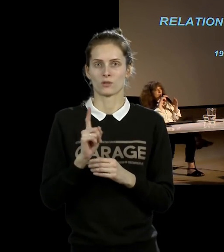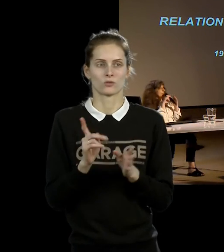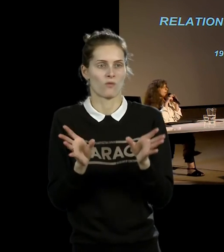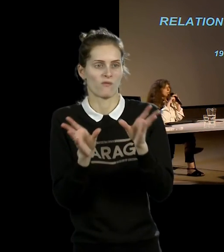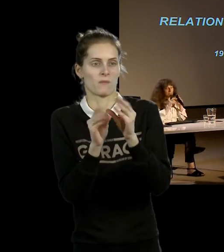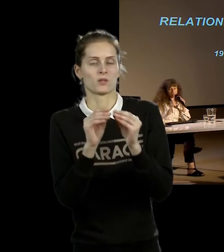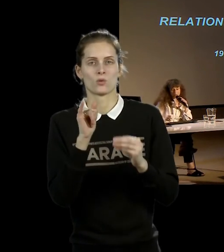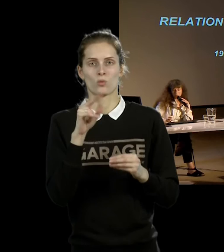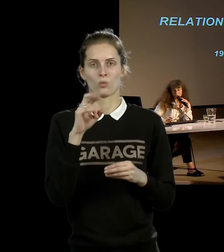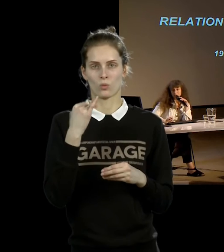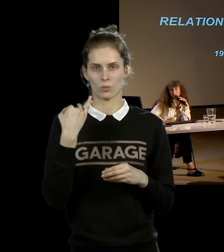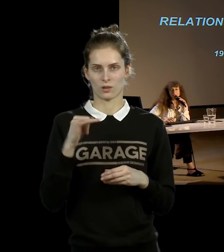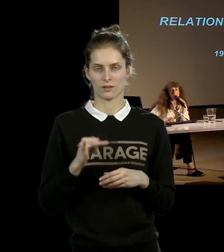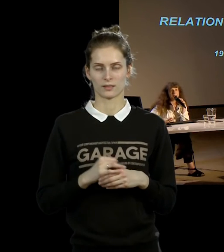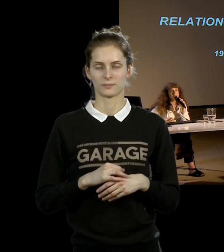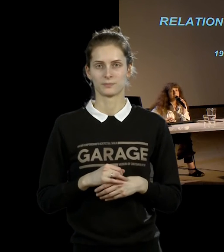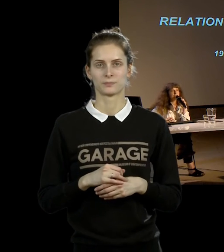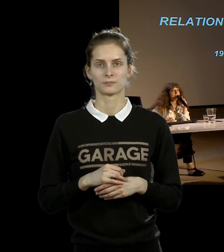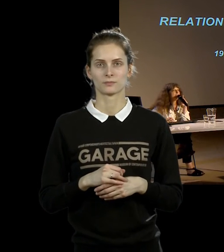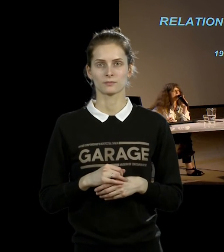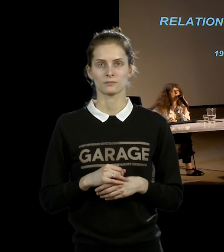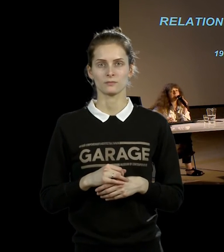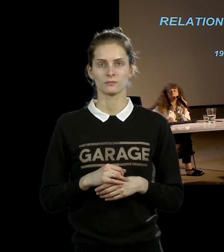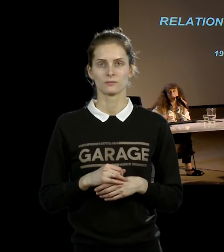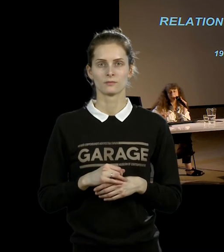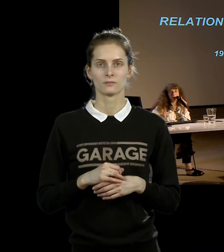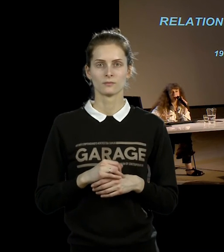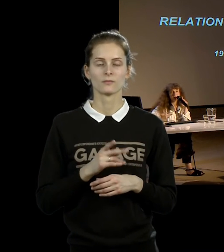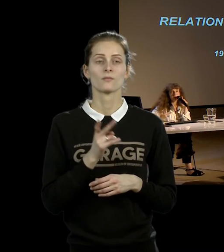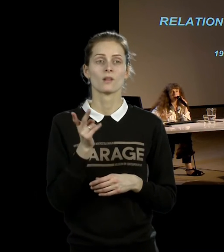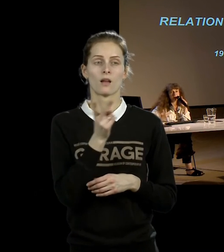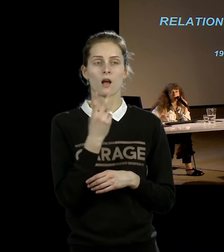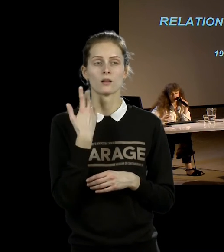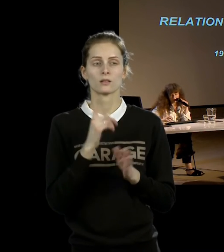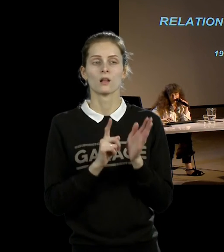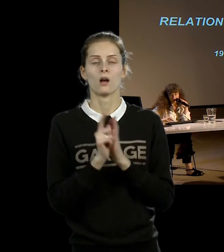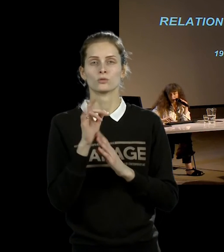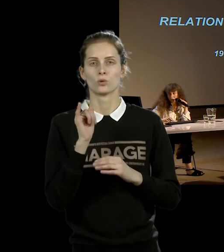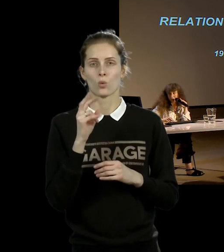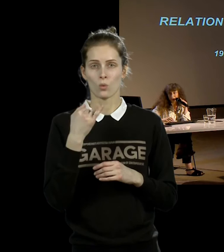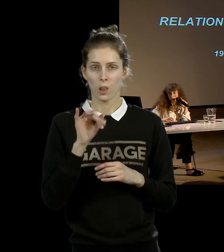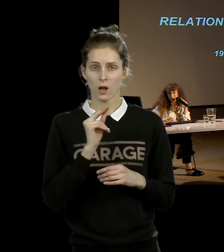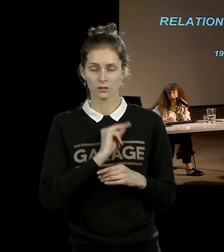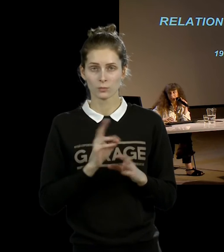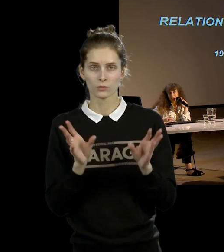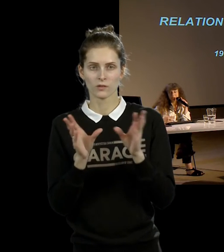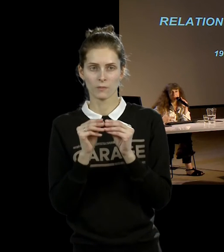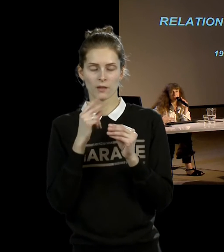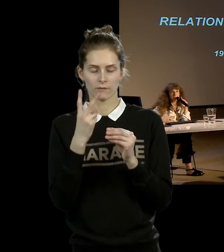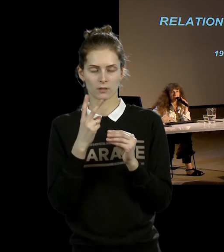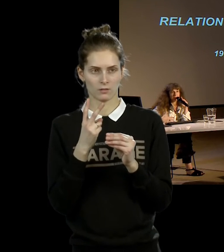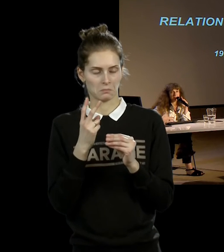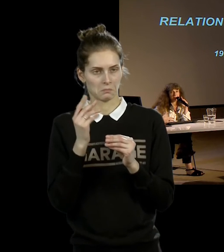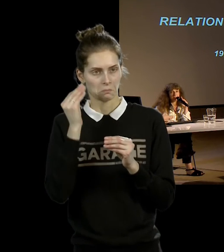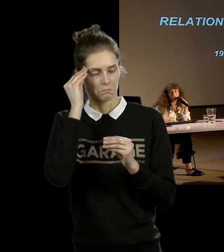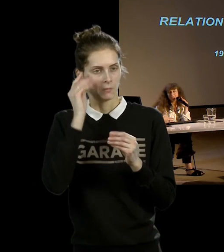с улаем. Работа с улаем достаточно сильно меняется, как бы цикл работ, которые они делают вместе, они объединены